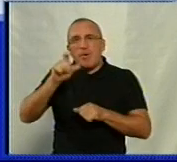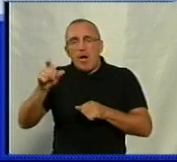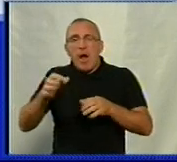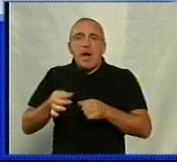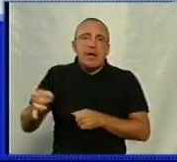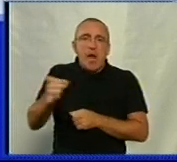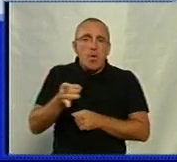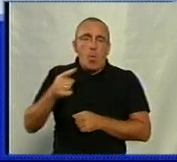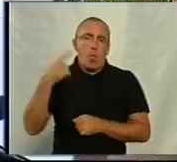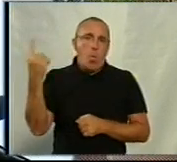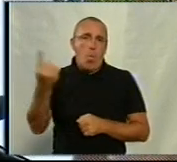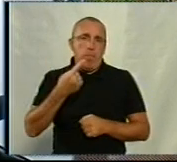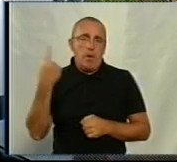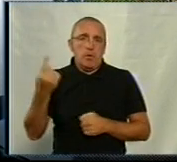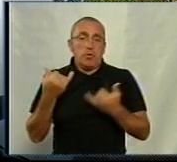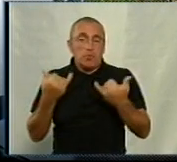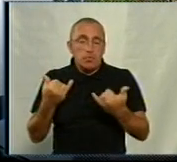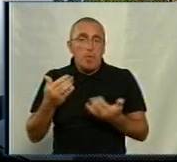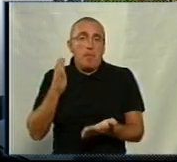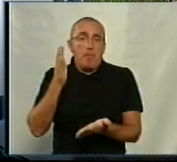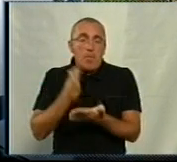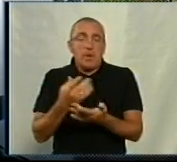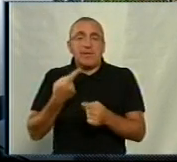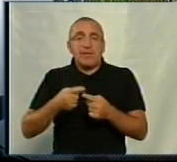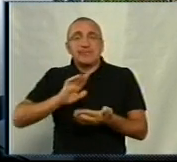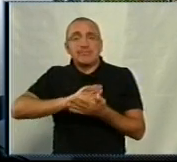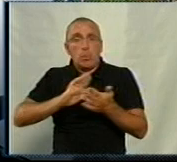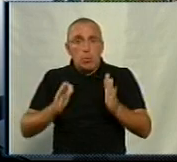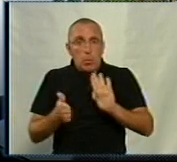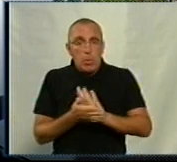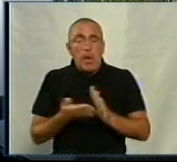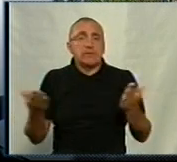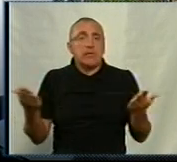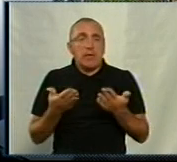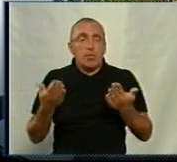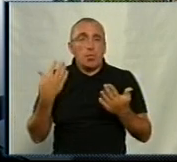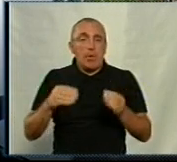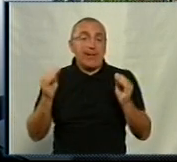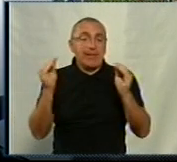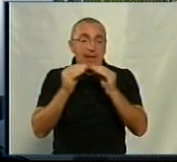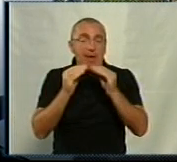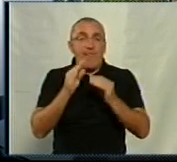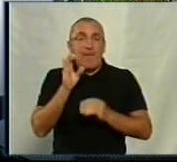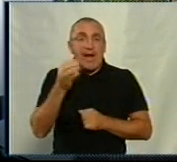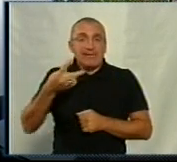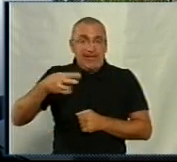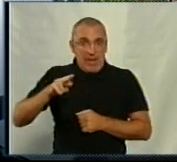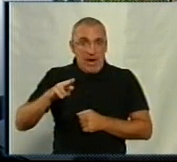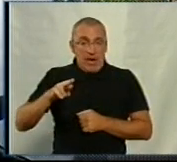районах області. На сьогодні ми маємо таку ситуацію, при якій уже 10 вересня